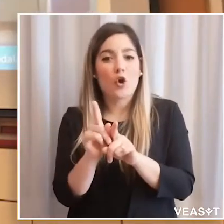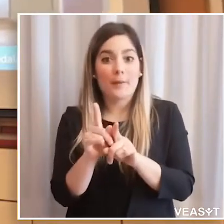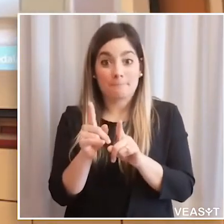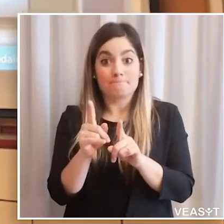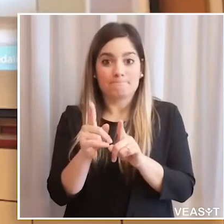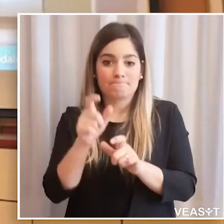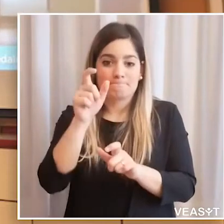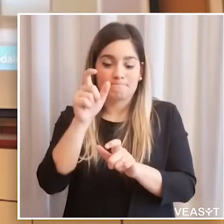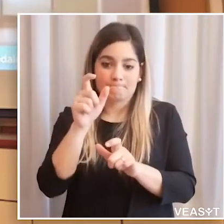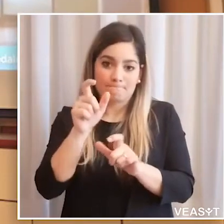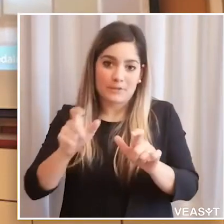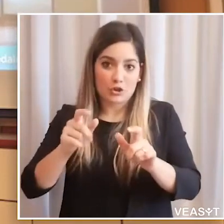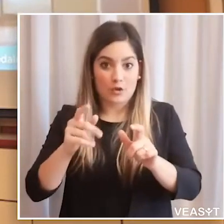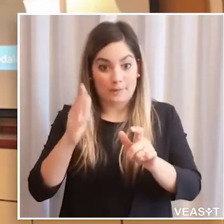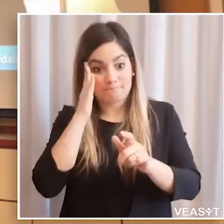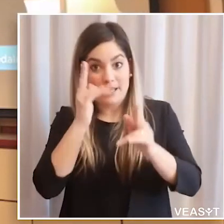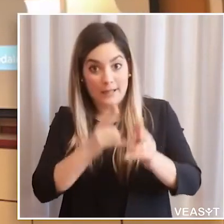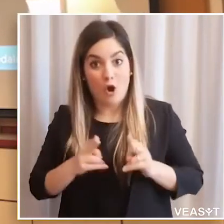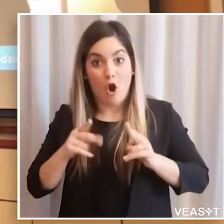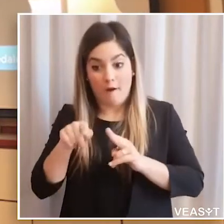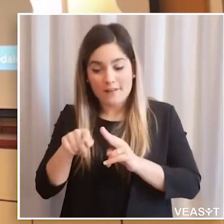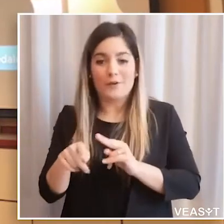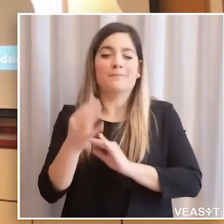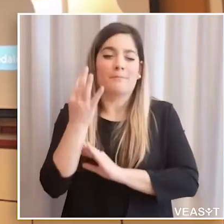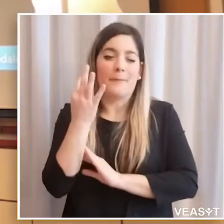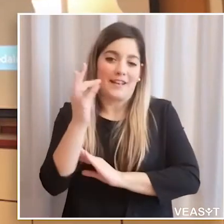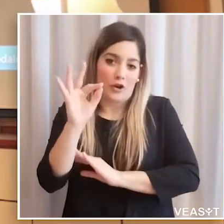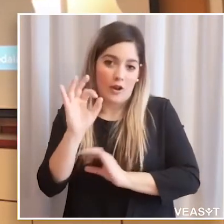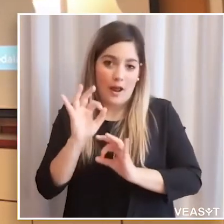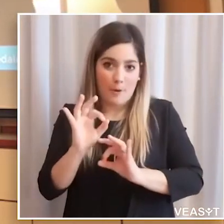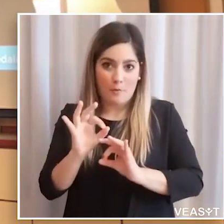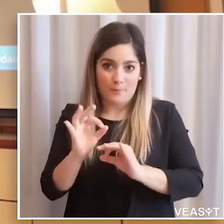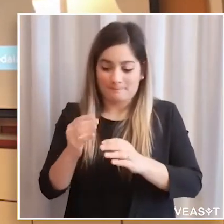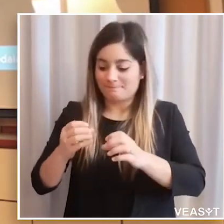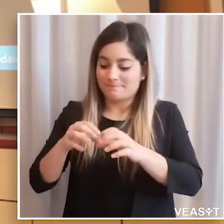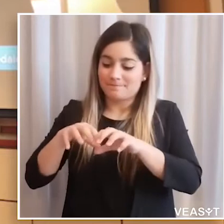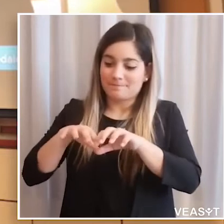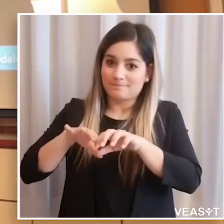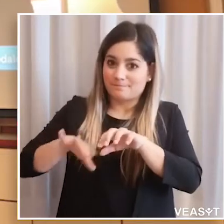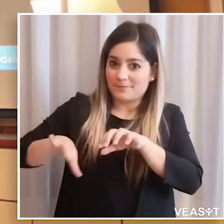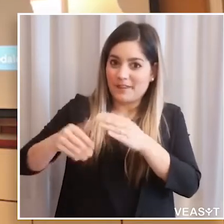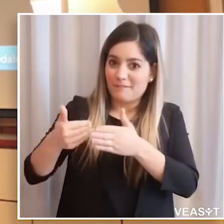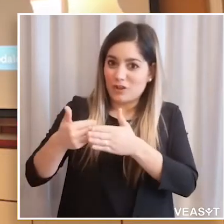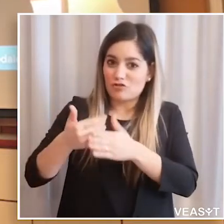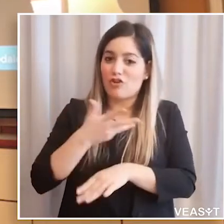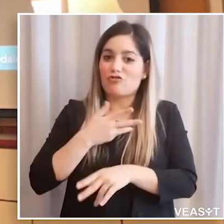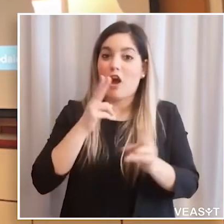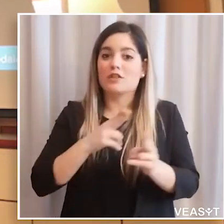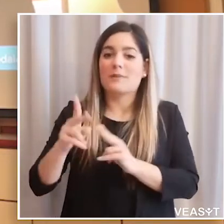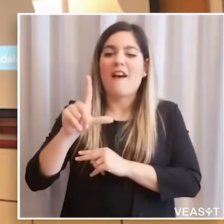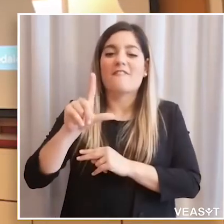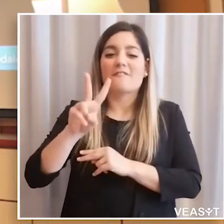percorso di ricovero per i nostri ospedali per acuti, in particolare